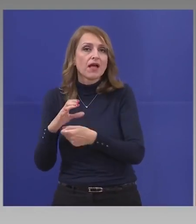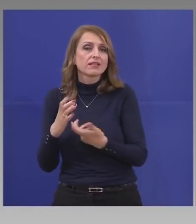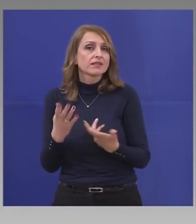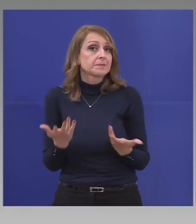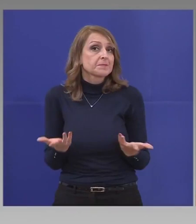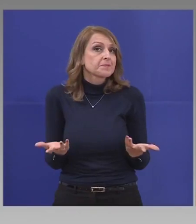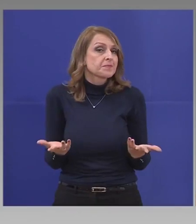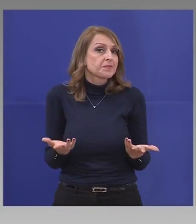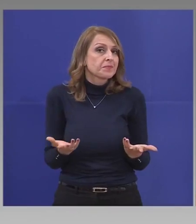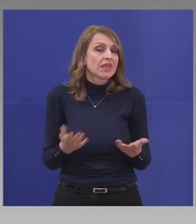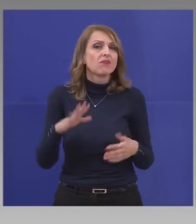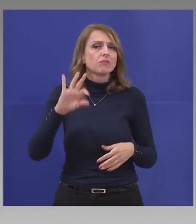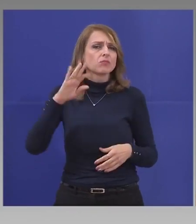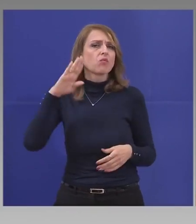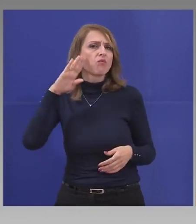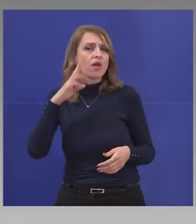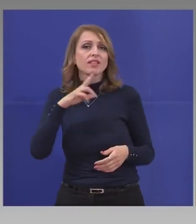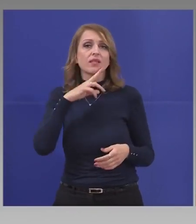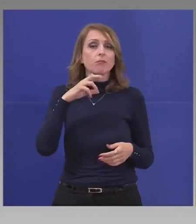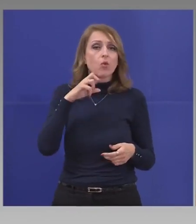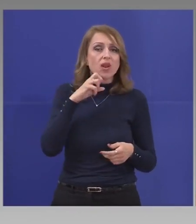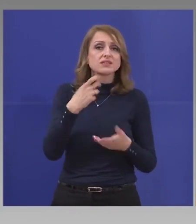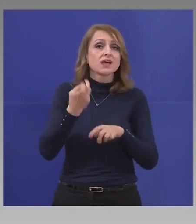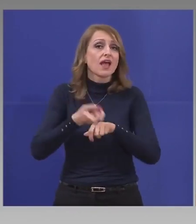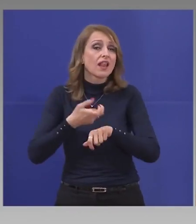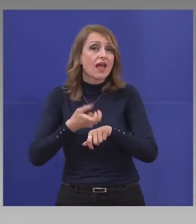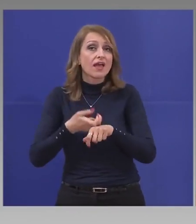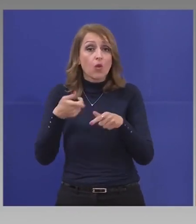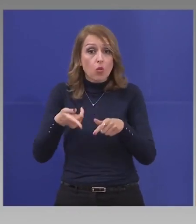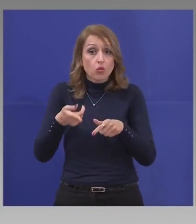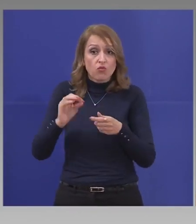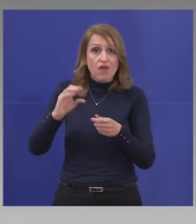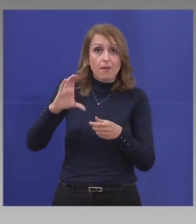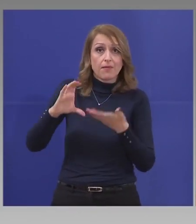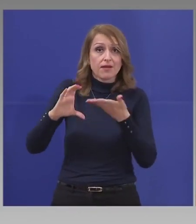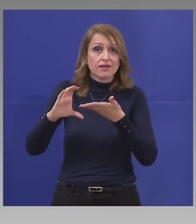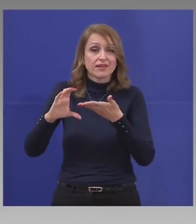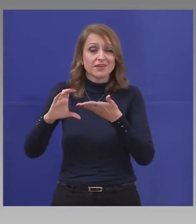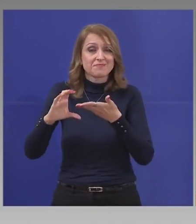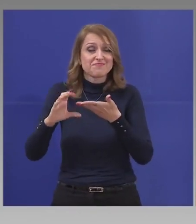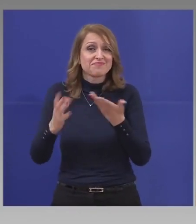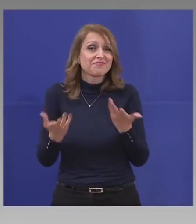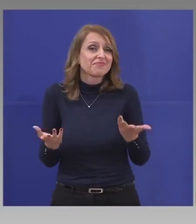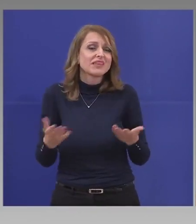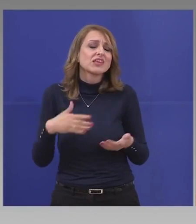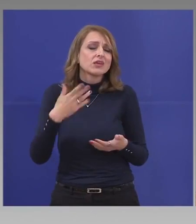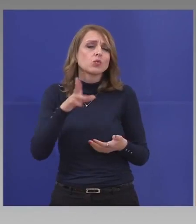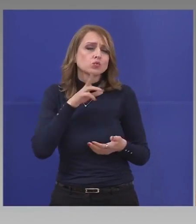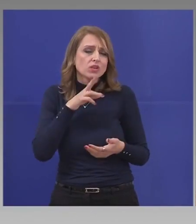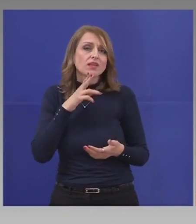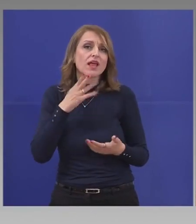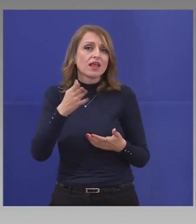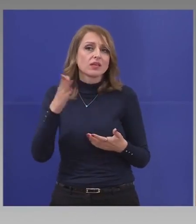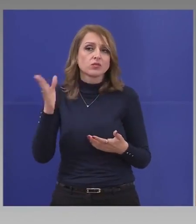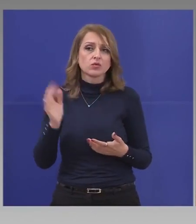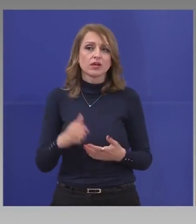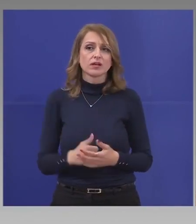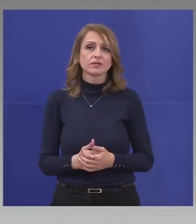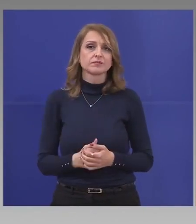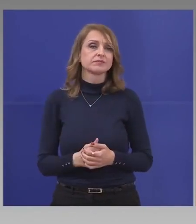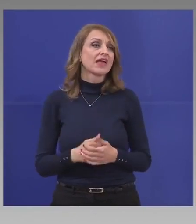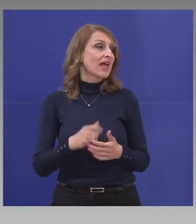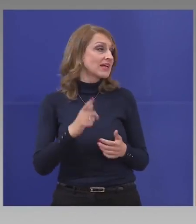реално производство. Военни, полицаи, лекари, учители и куп други длъжности. Не имах предвид,